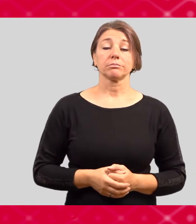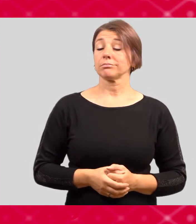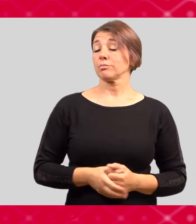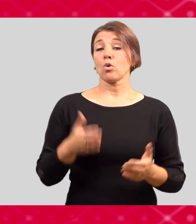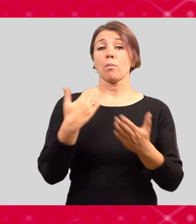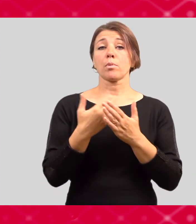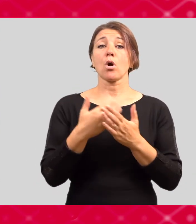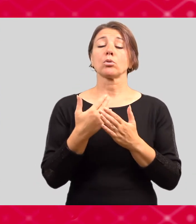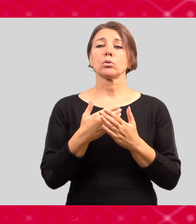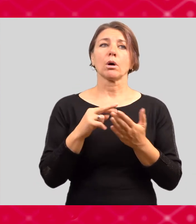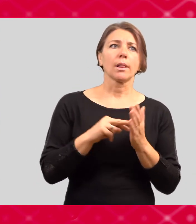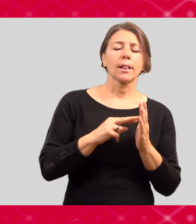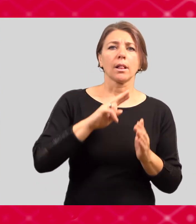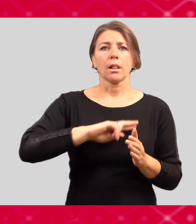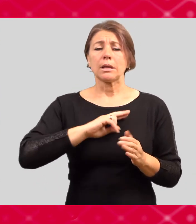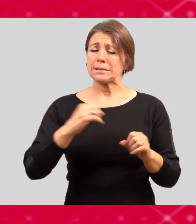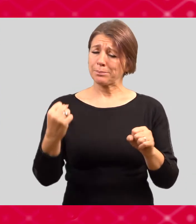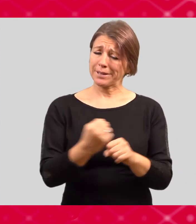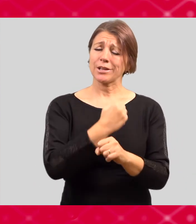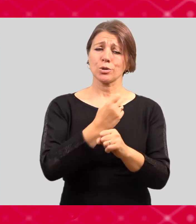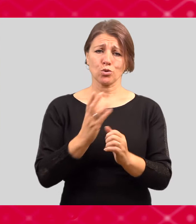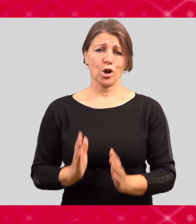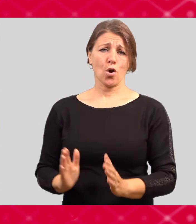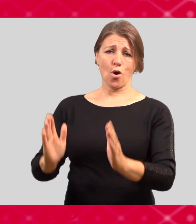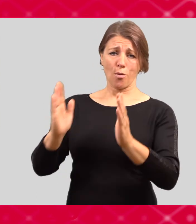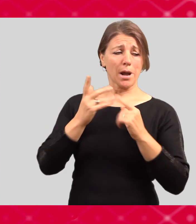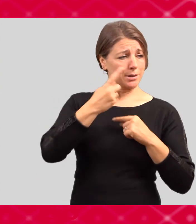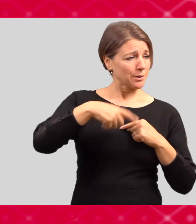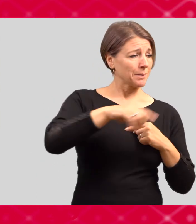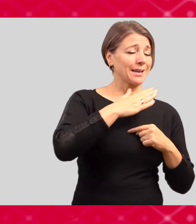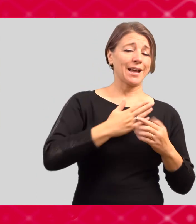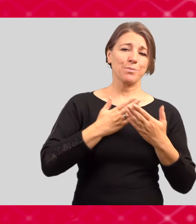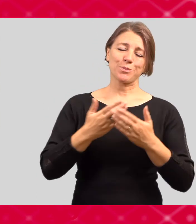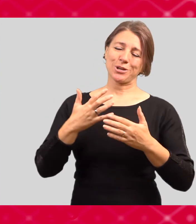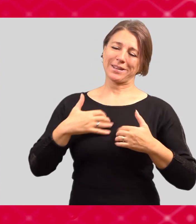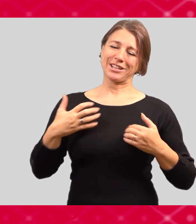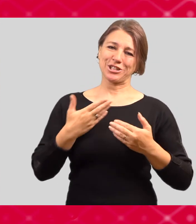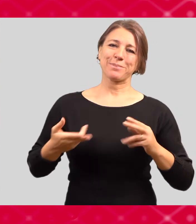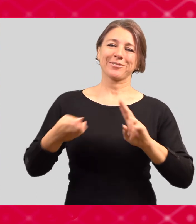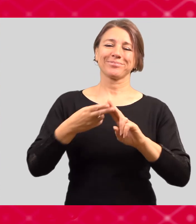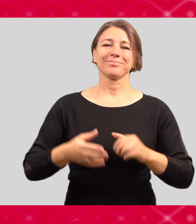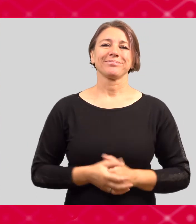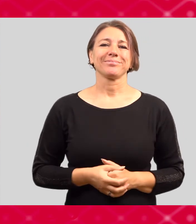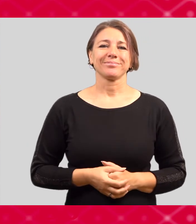Takže neváhejte se na nás obrátit. Jsme tady pro vás a těšíme se na vás.